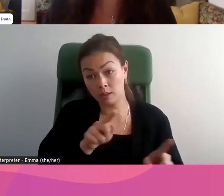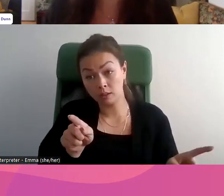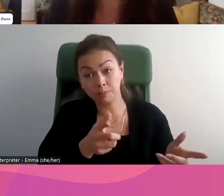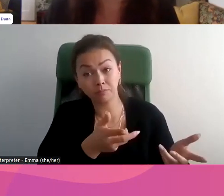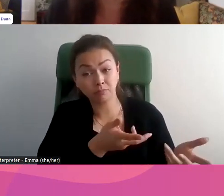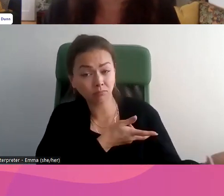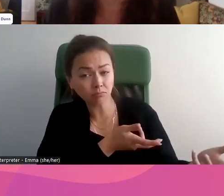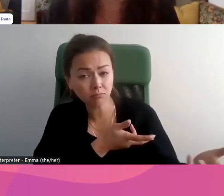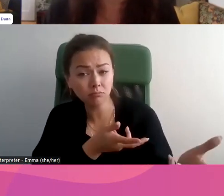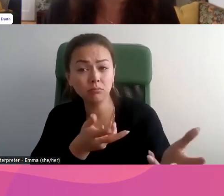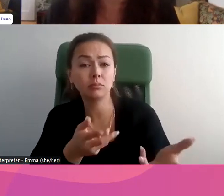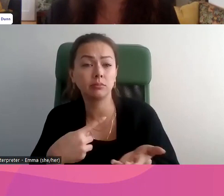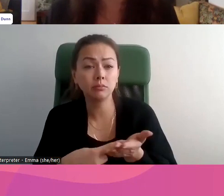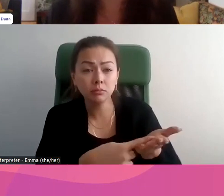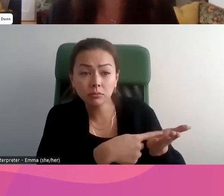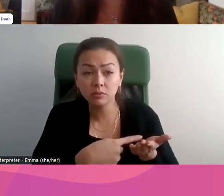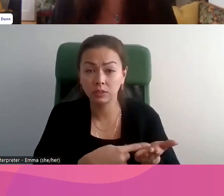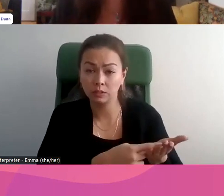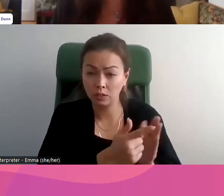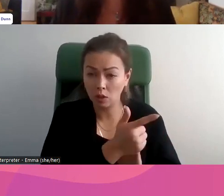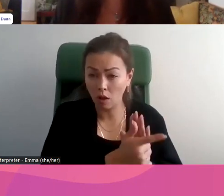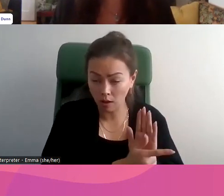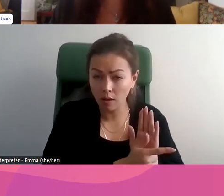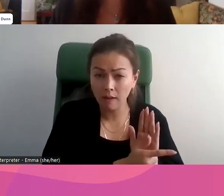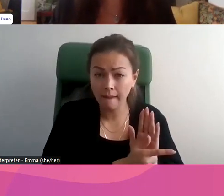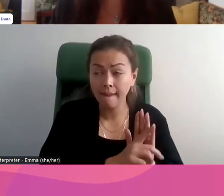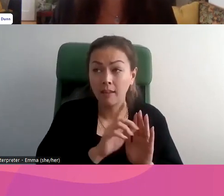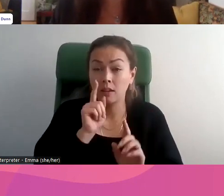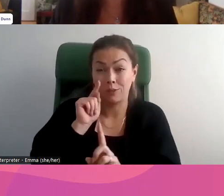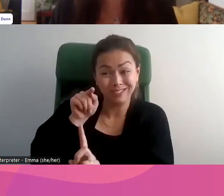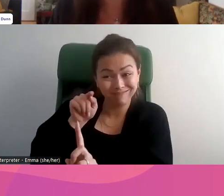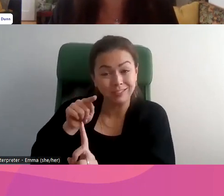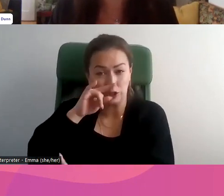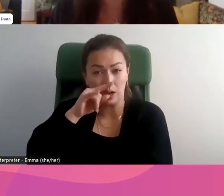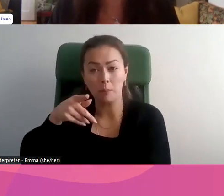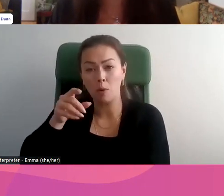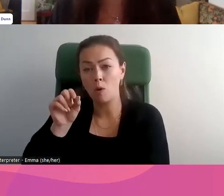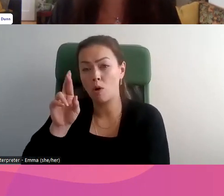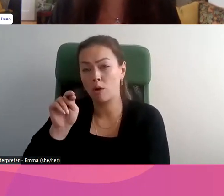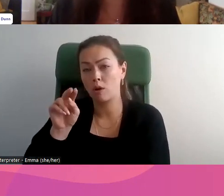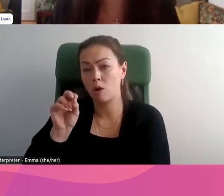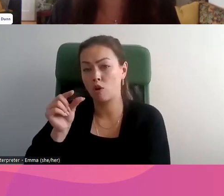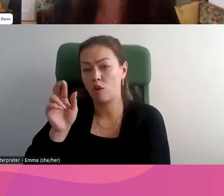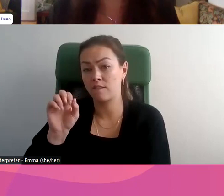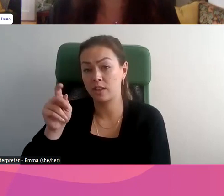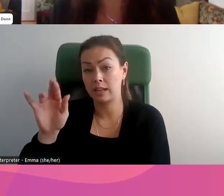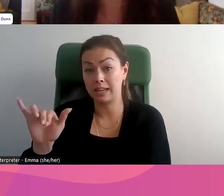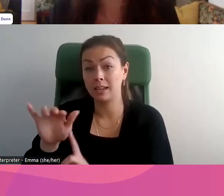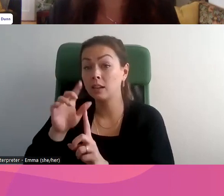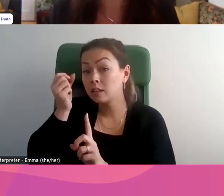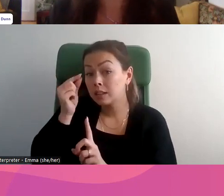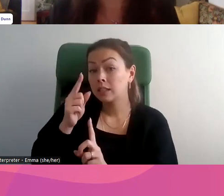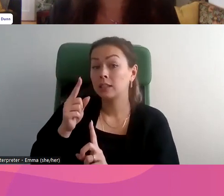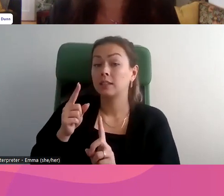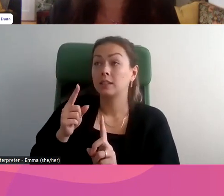surtout sur la pornographie juvénile, il y a un défi.